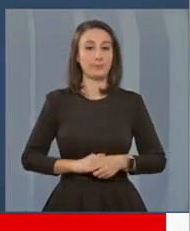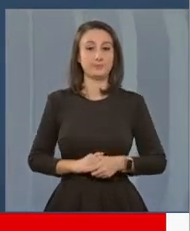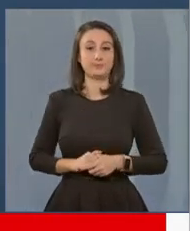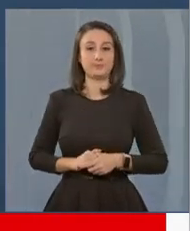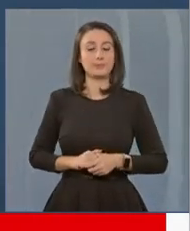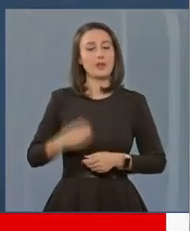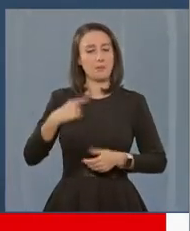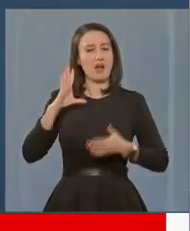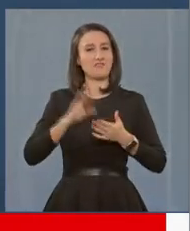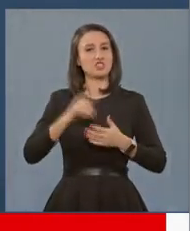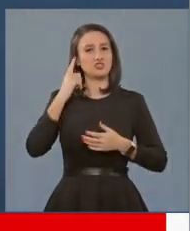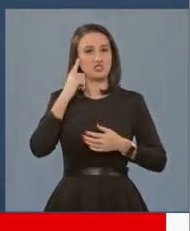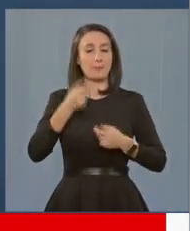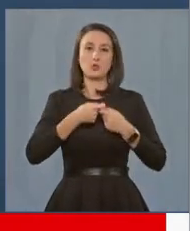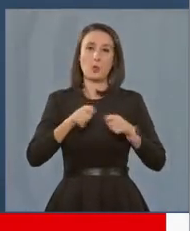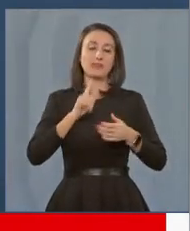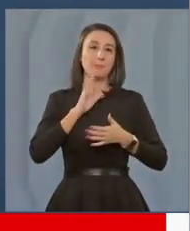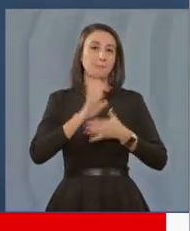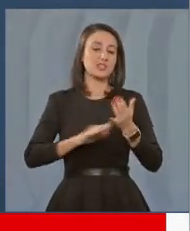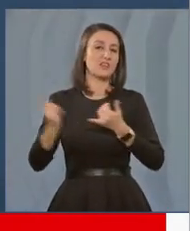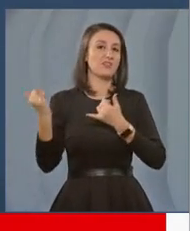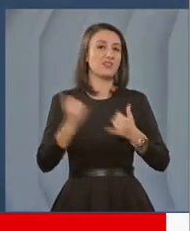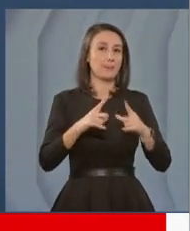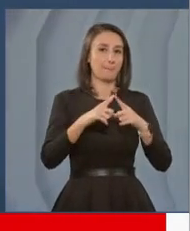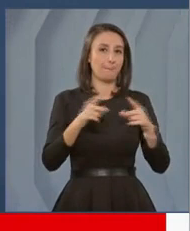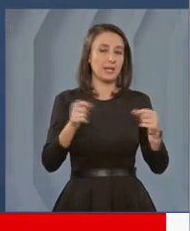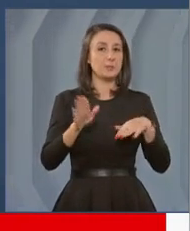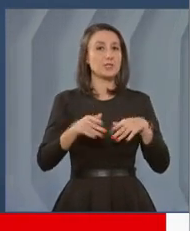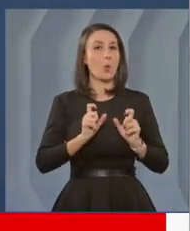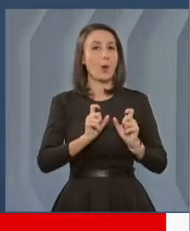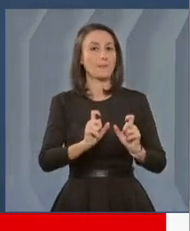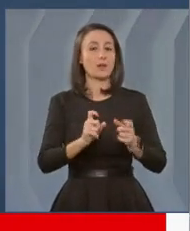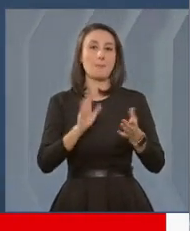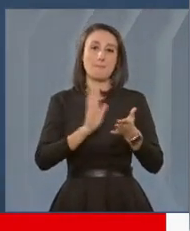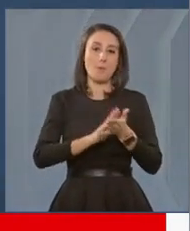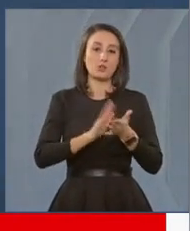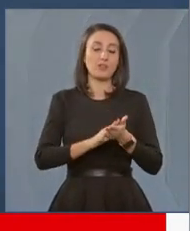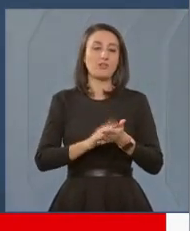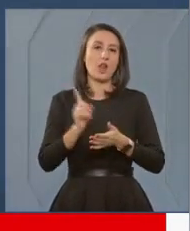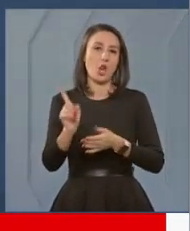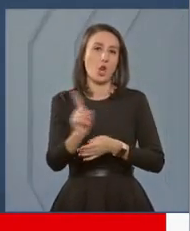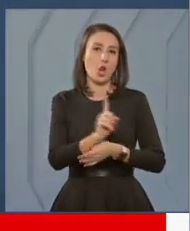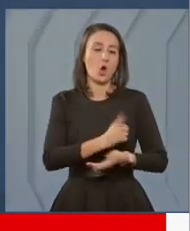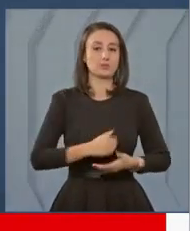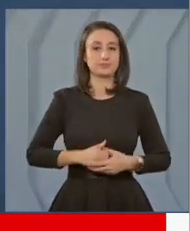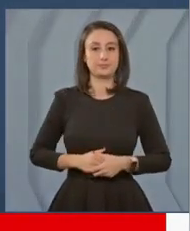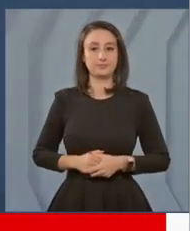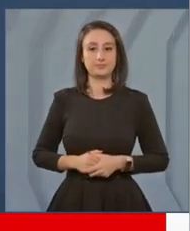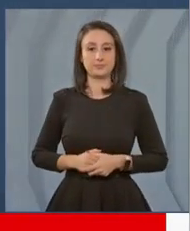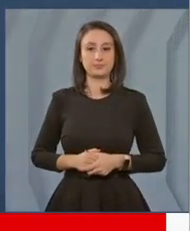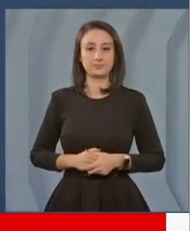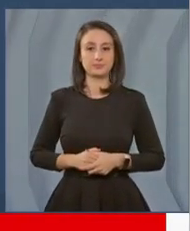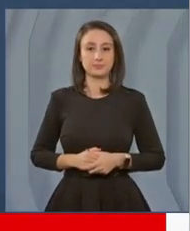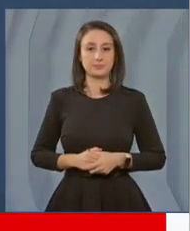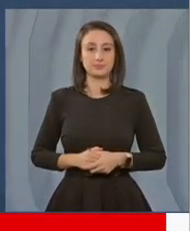Am aflat cea ce știam, că toate mizerile vin în plic de la Ministerul Apărării din motive care îi privesc pe domnii care își trădează camarazii.